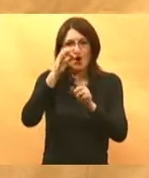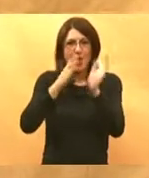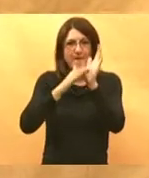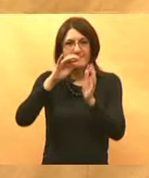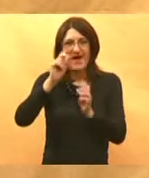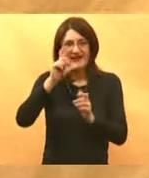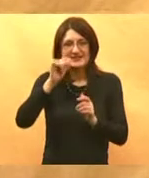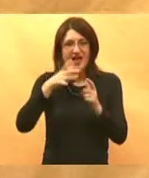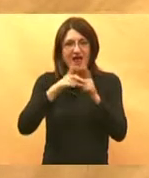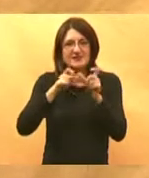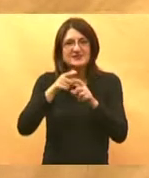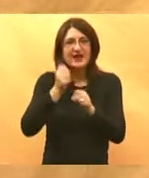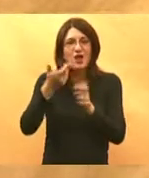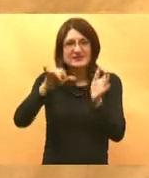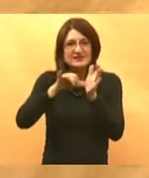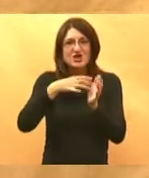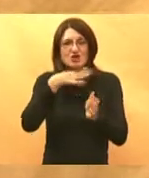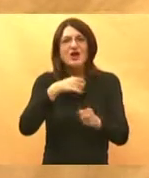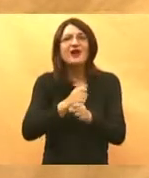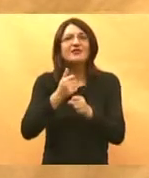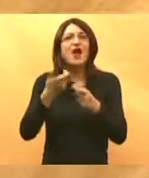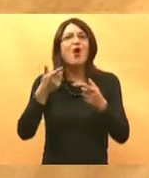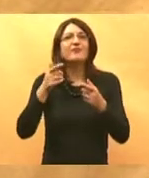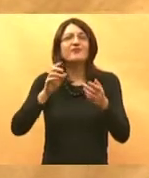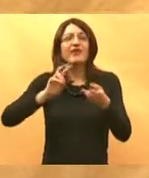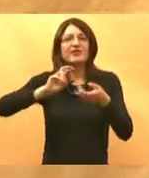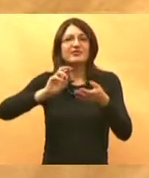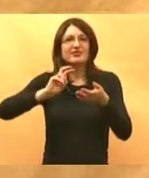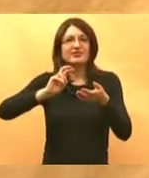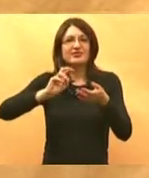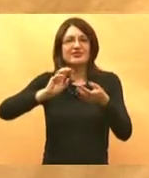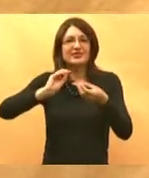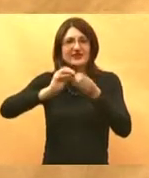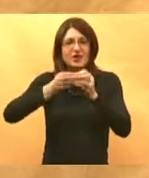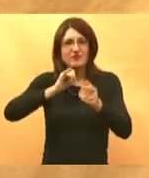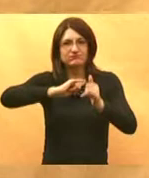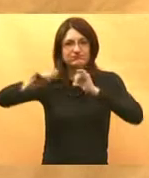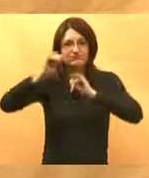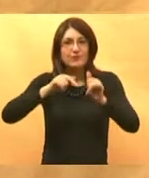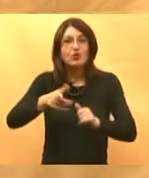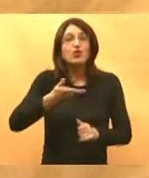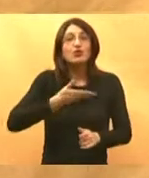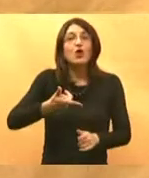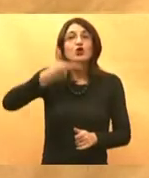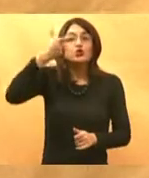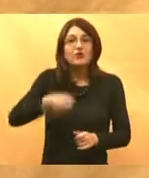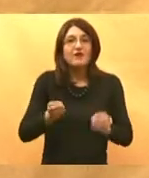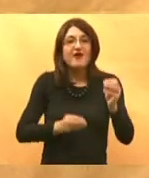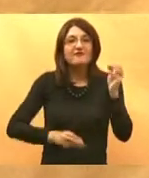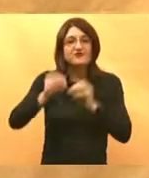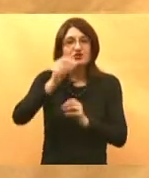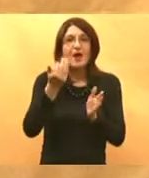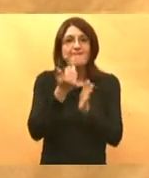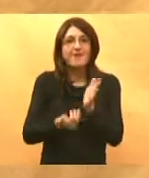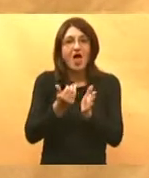srednjom komercijalnom školom radi kao trgojački putnik i zaradi dva puta doktorsku plaću dakle dokud smo to